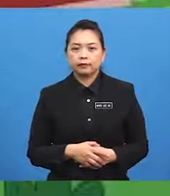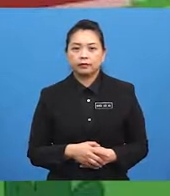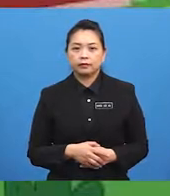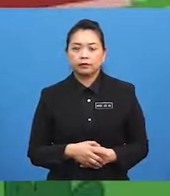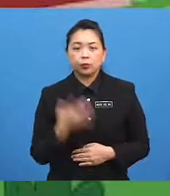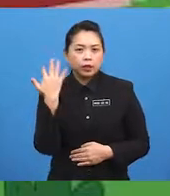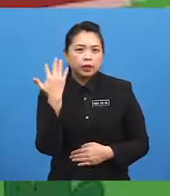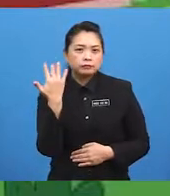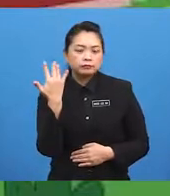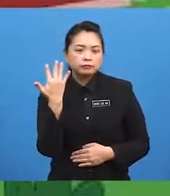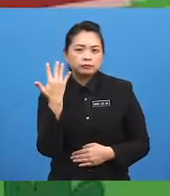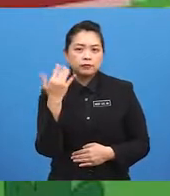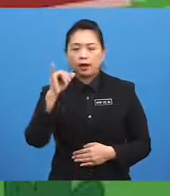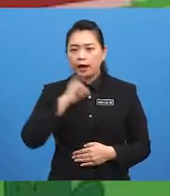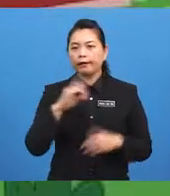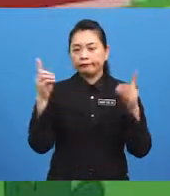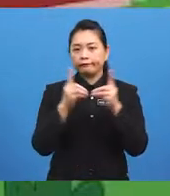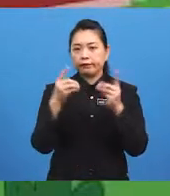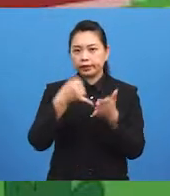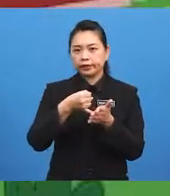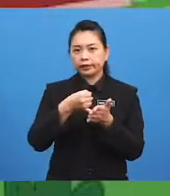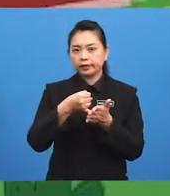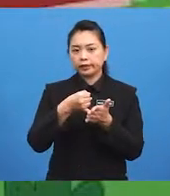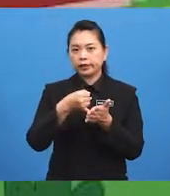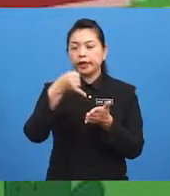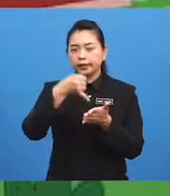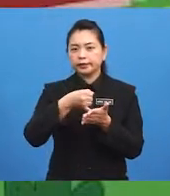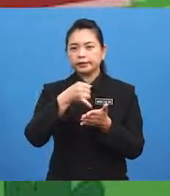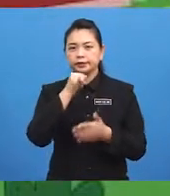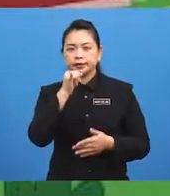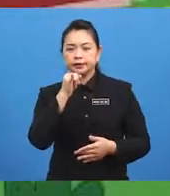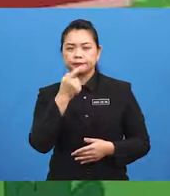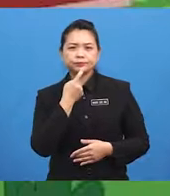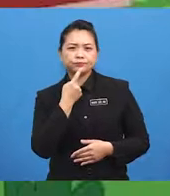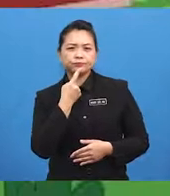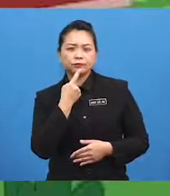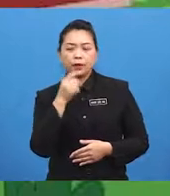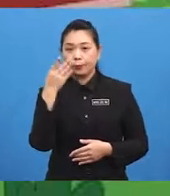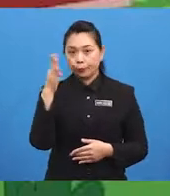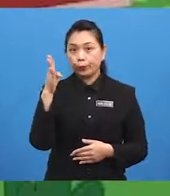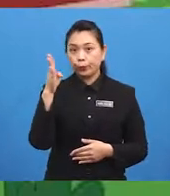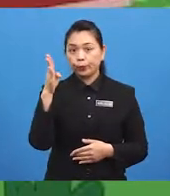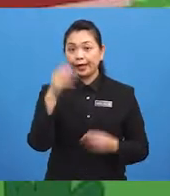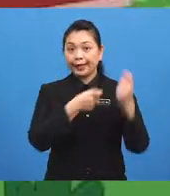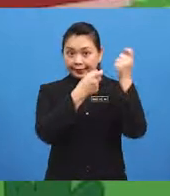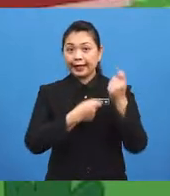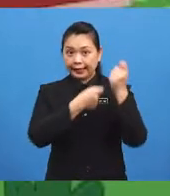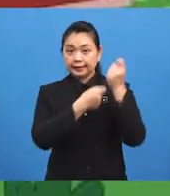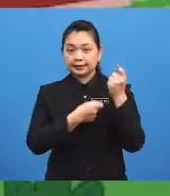Wait. I found it. It's... ...um... ...it's a blue kite.